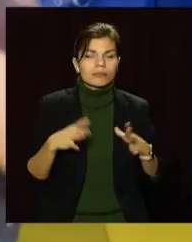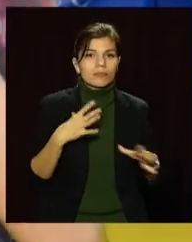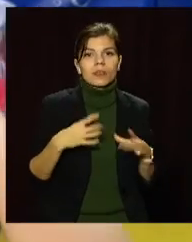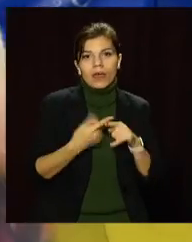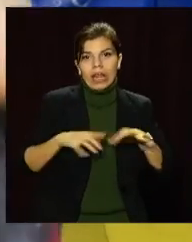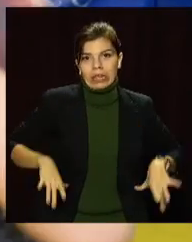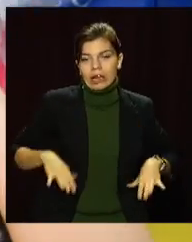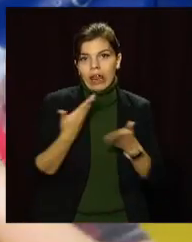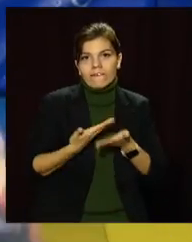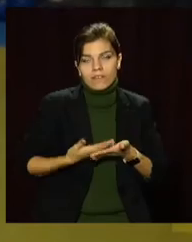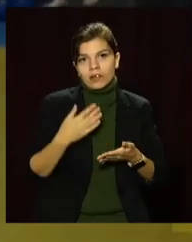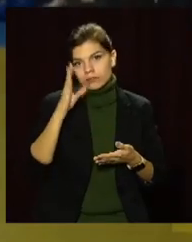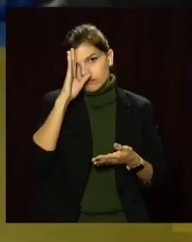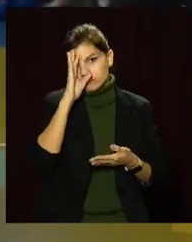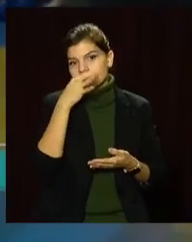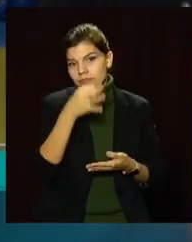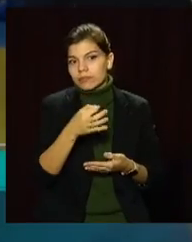наставник Олександр Сокол.